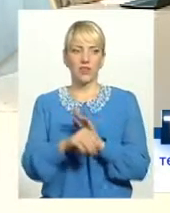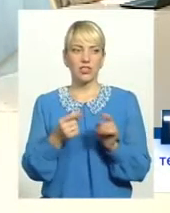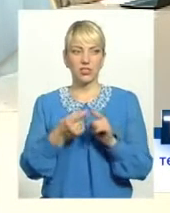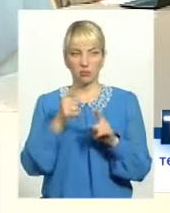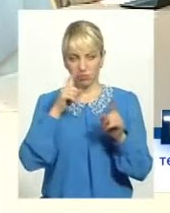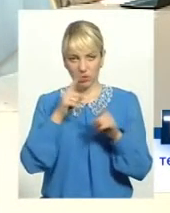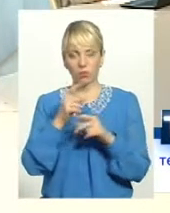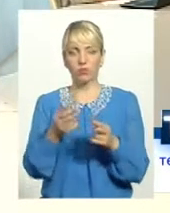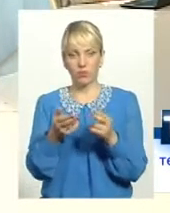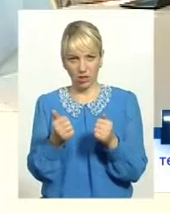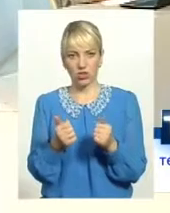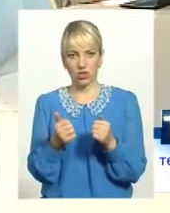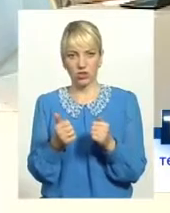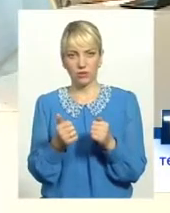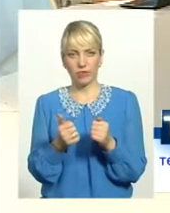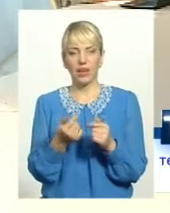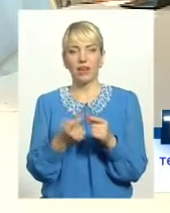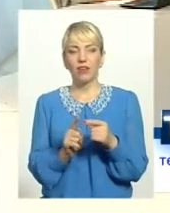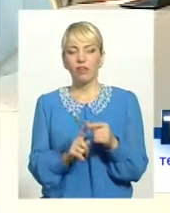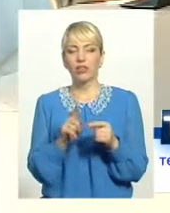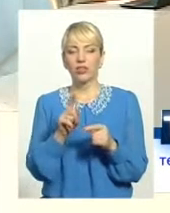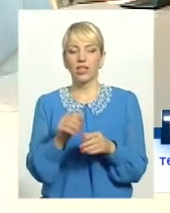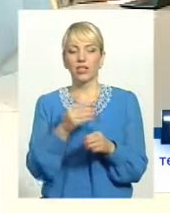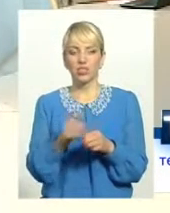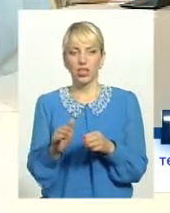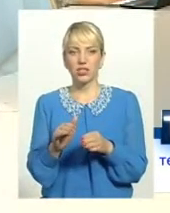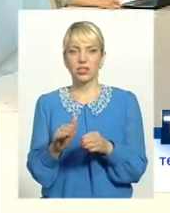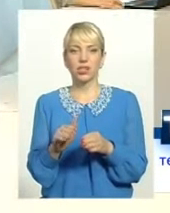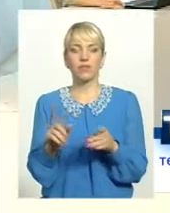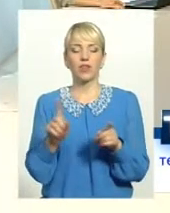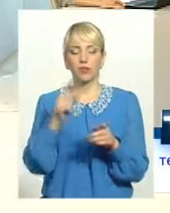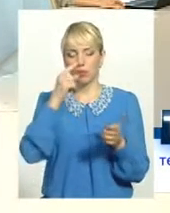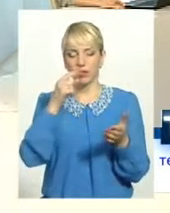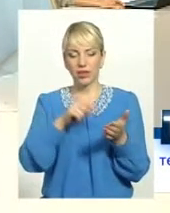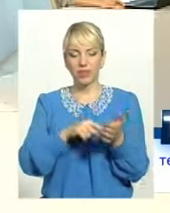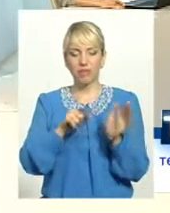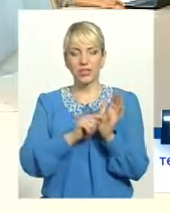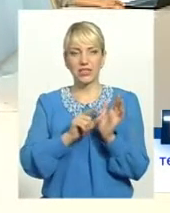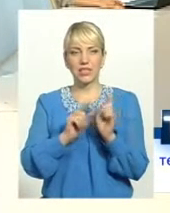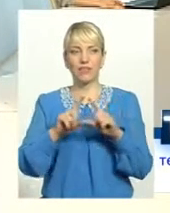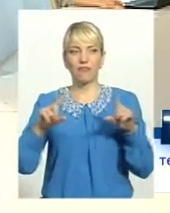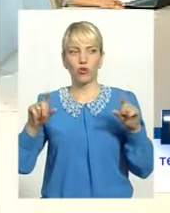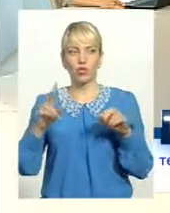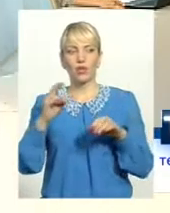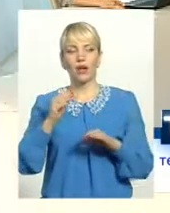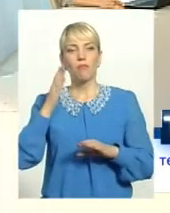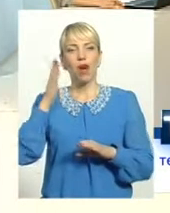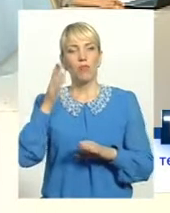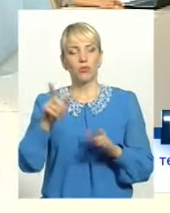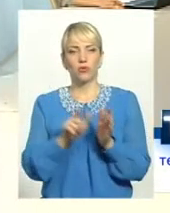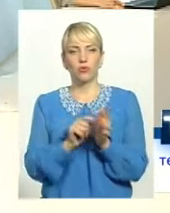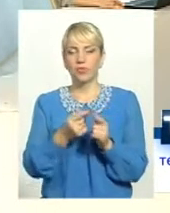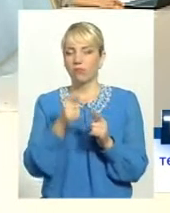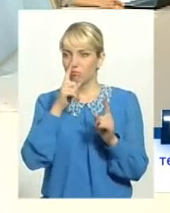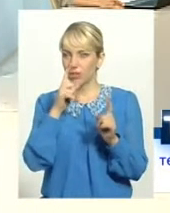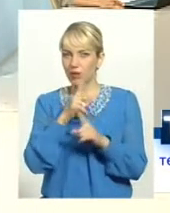Так же ж? І та частка розчеплення, яка потрапить в пенсійний фонд на майбутню пенсію, це теж мінімальна